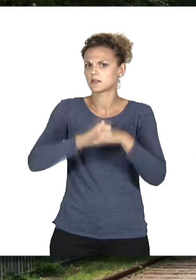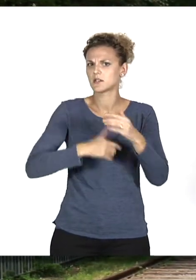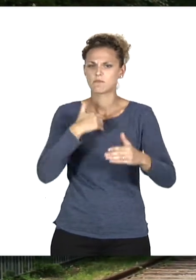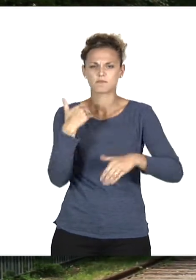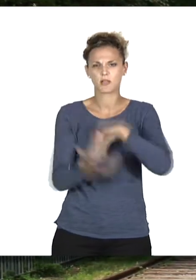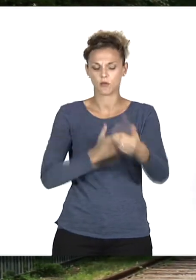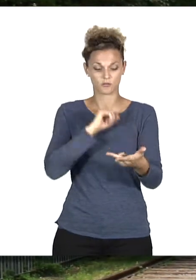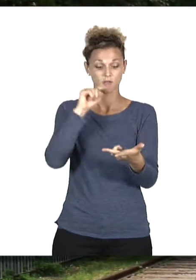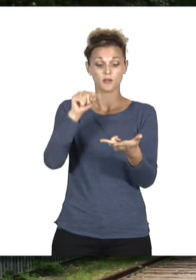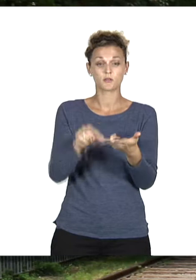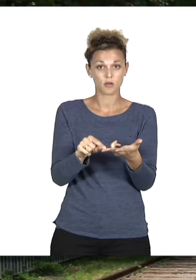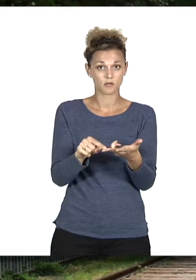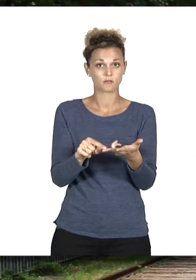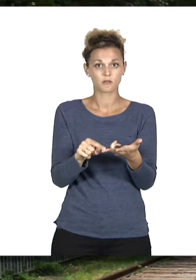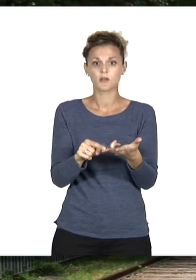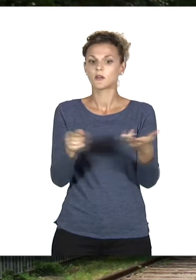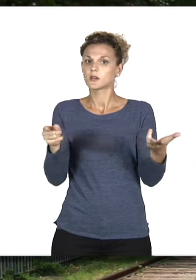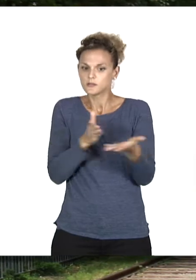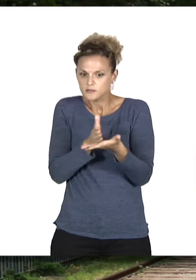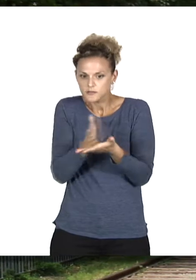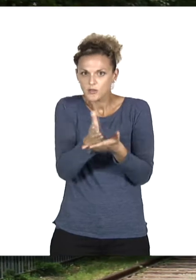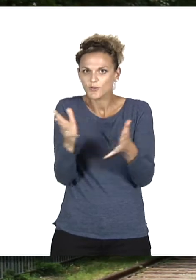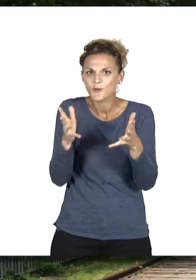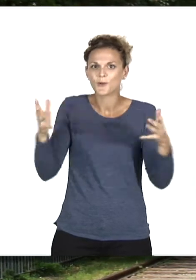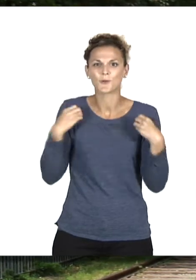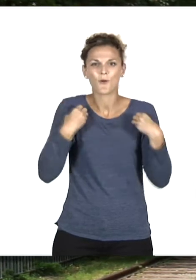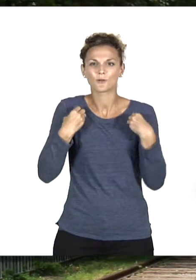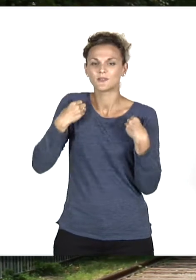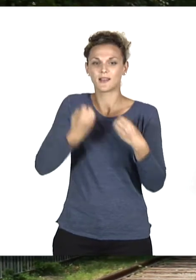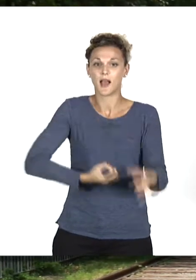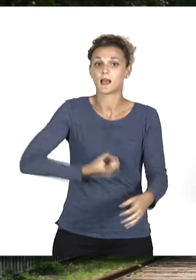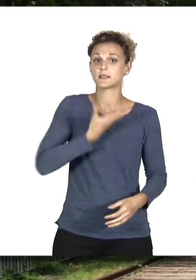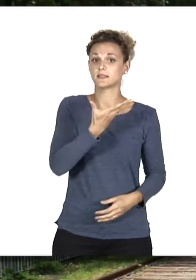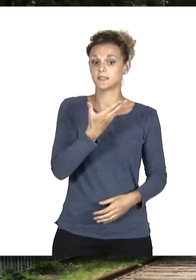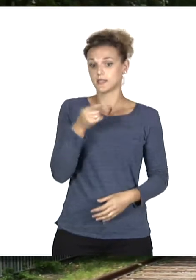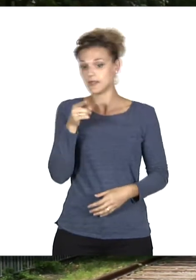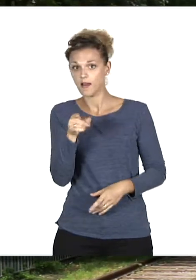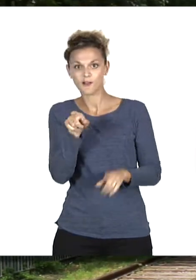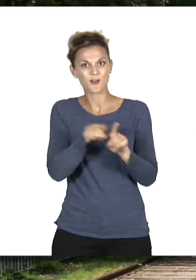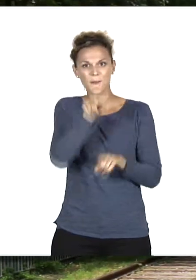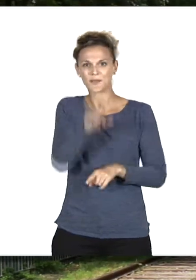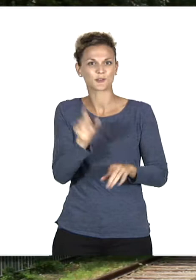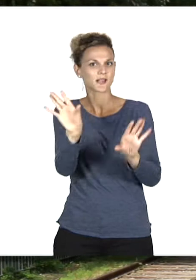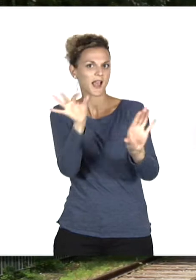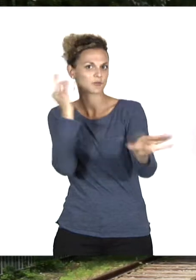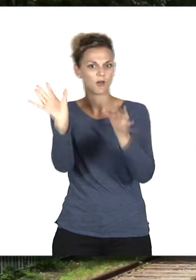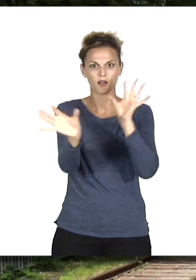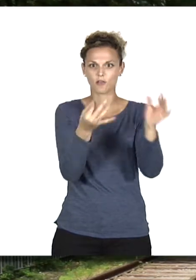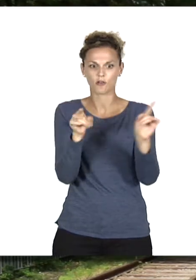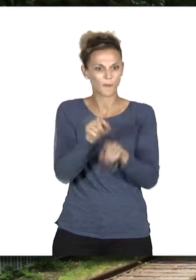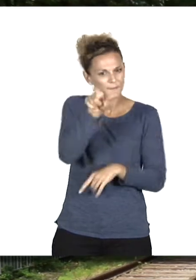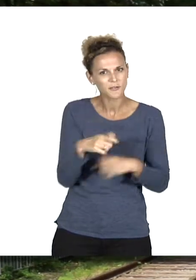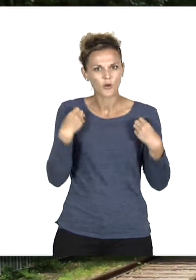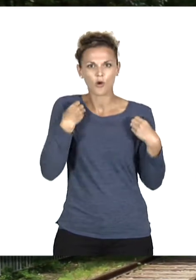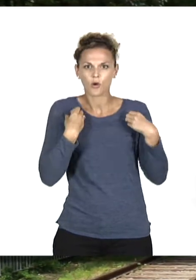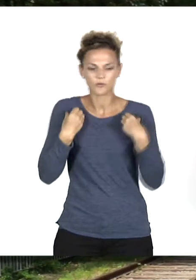et trois, c'est ce circuit de grande randonnée artistique où on va à la manière d'un explorateur, à la